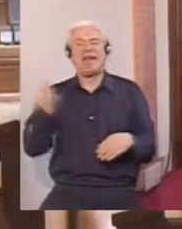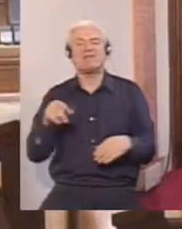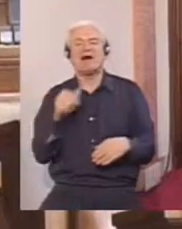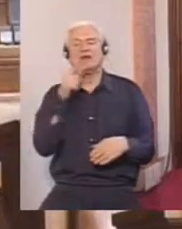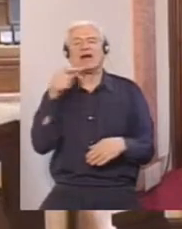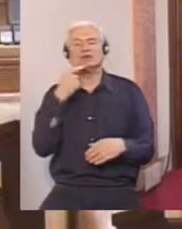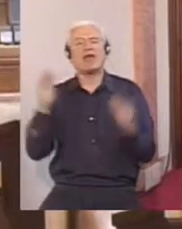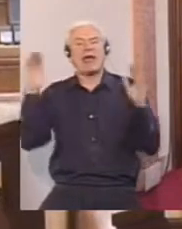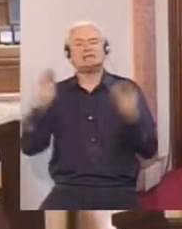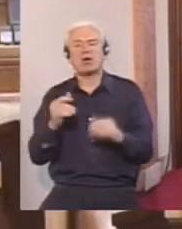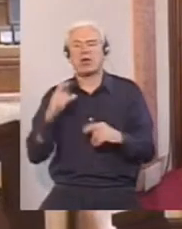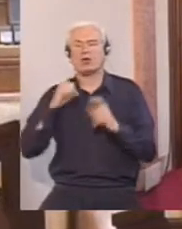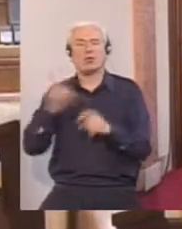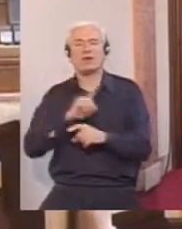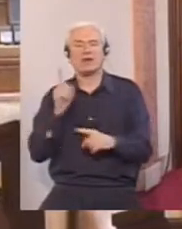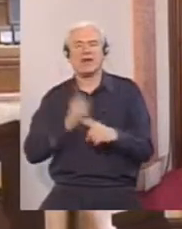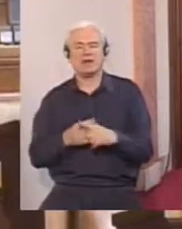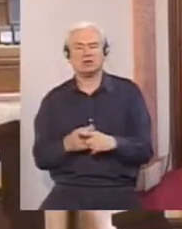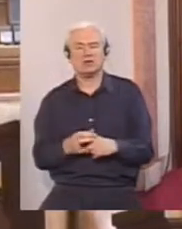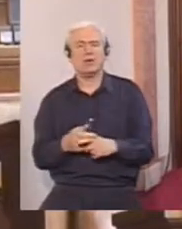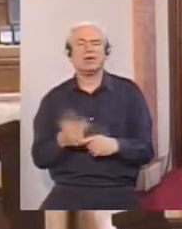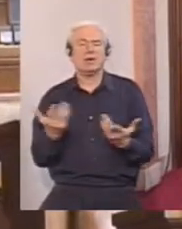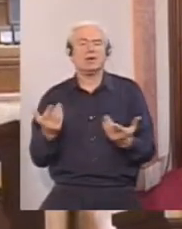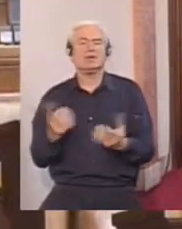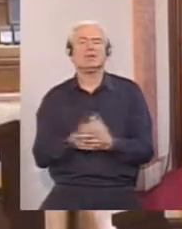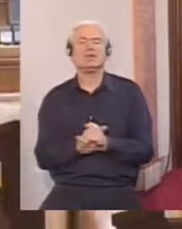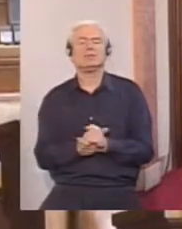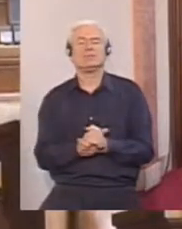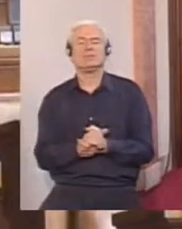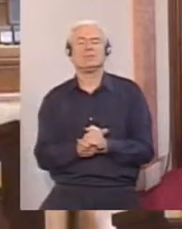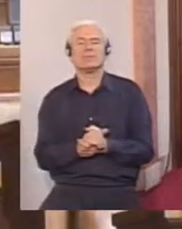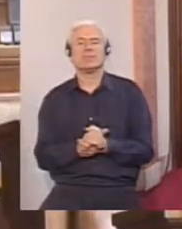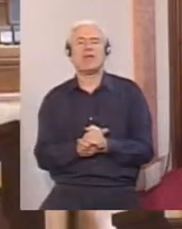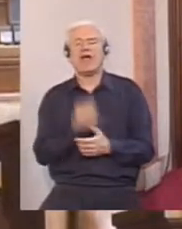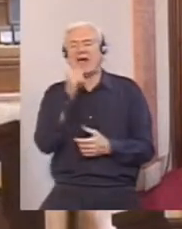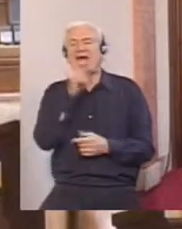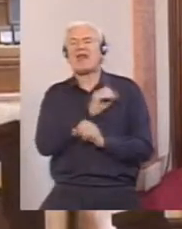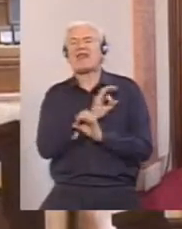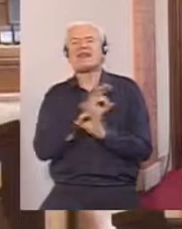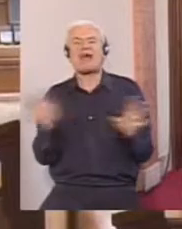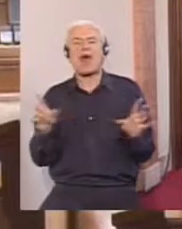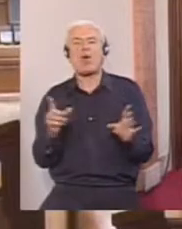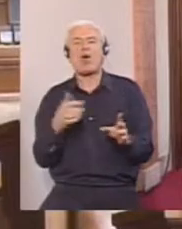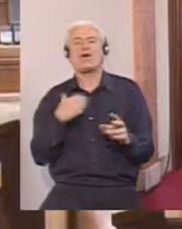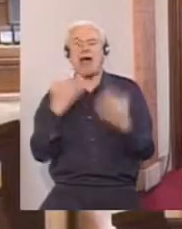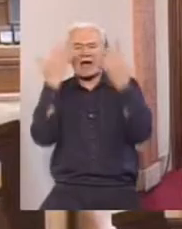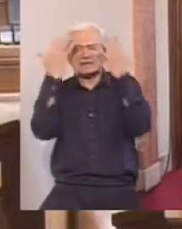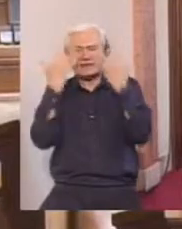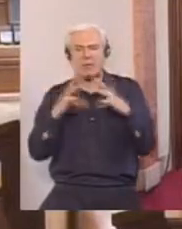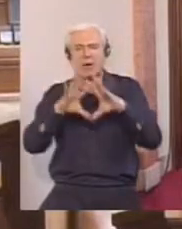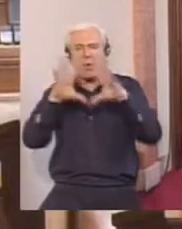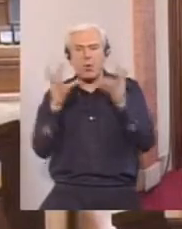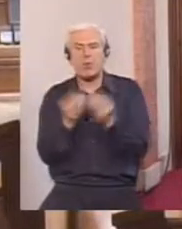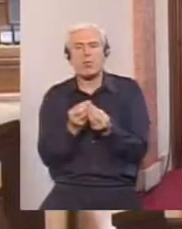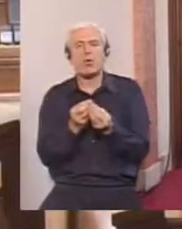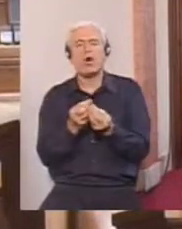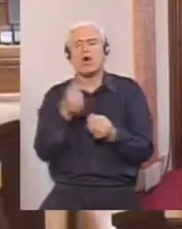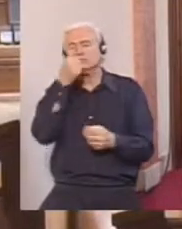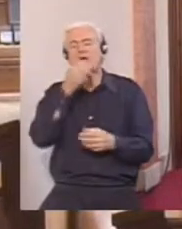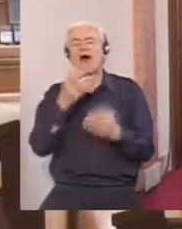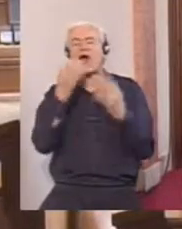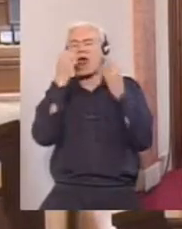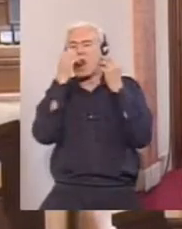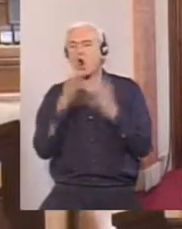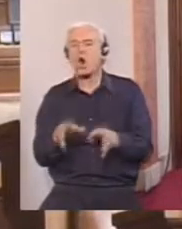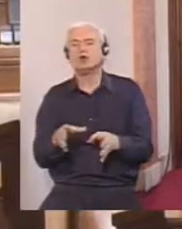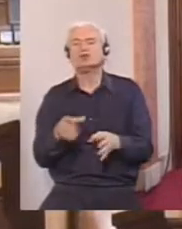Evo, ista stvar, paralelu pravim samo, bez namere da izazivam po ležinu. Nikako da se saberete. Šta je loše u tome,